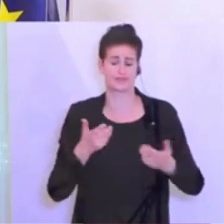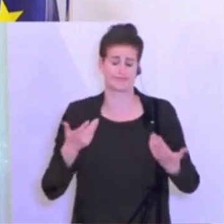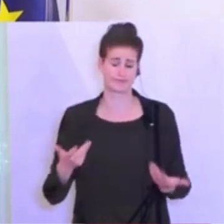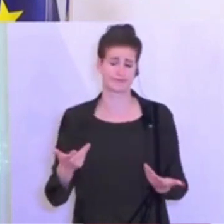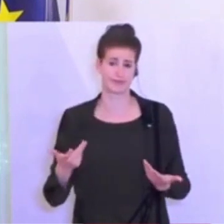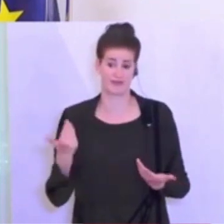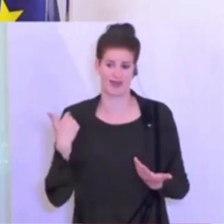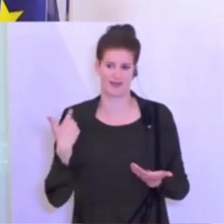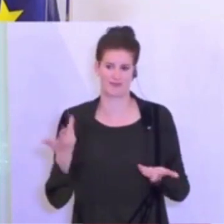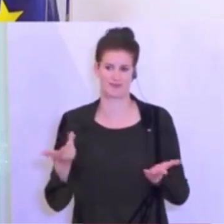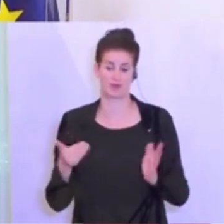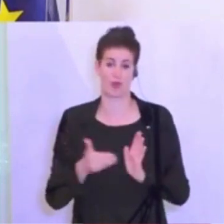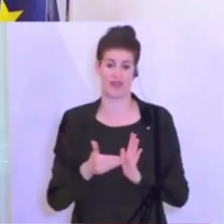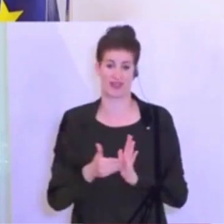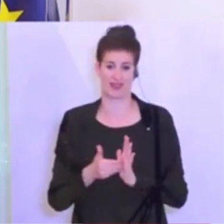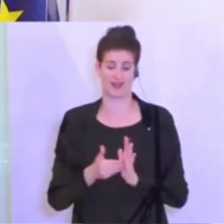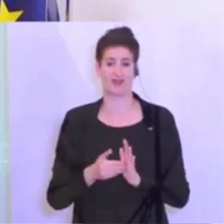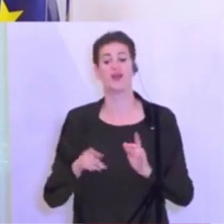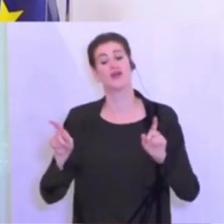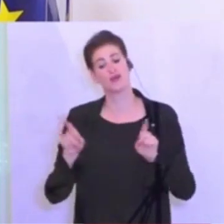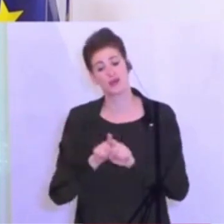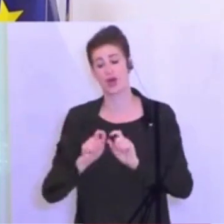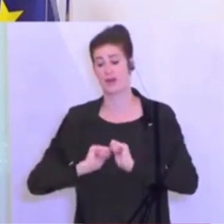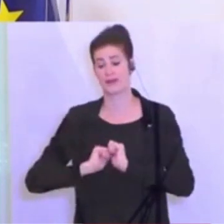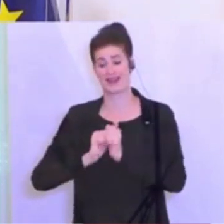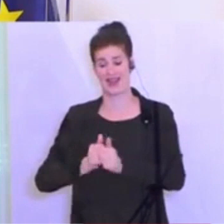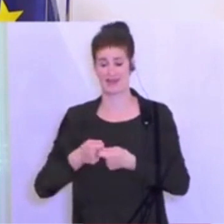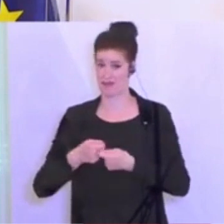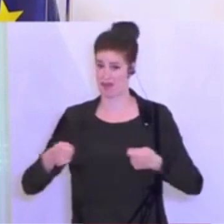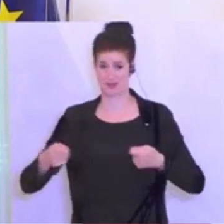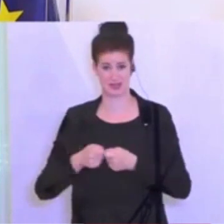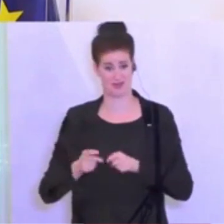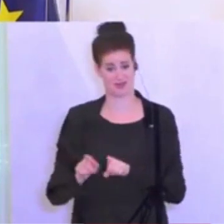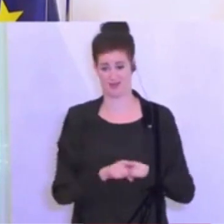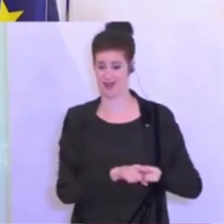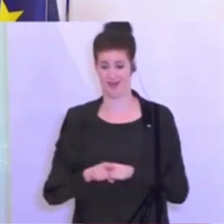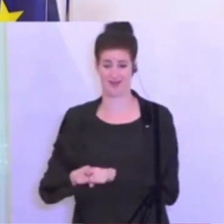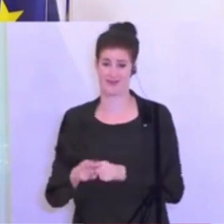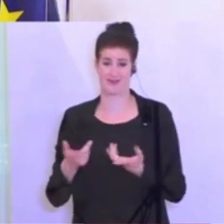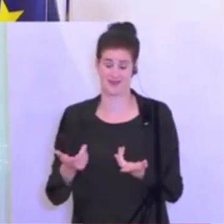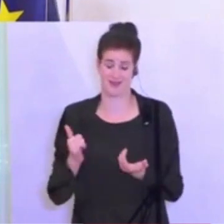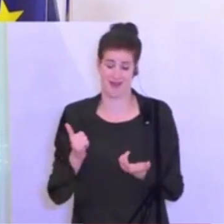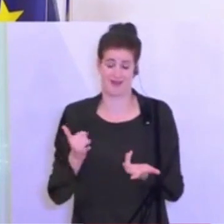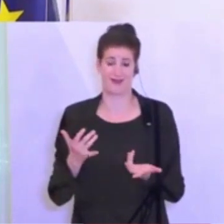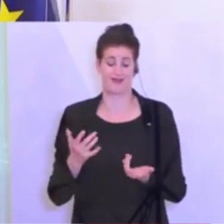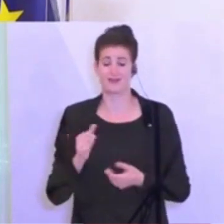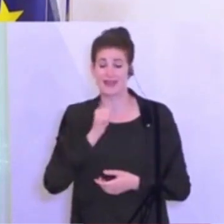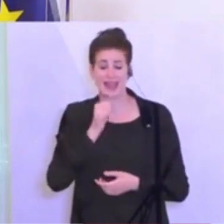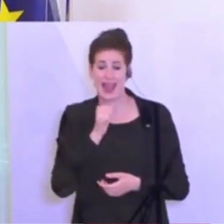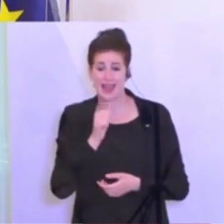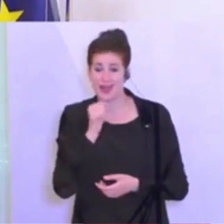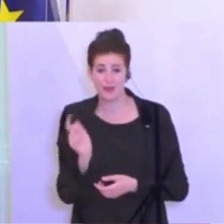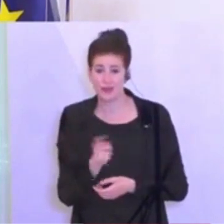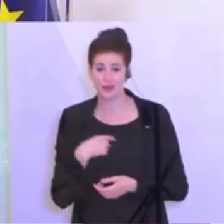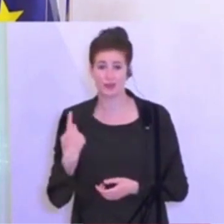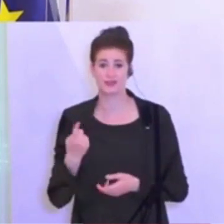auch für alle Begleitmaßnahmen, wie zum Beispiel die Masken. Und insofern, ja, keiner von uns kann